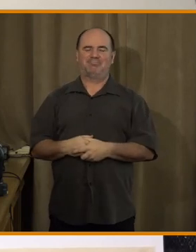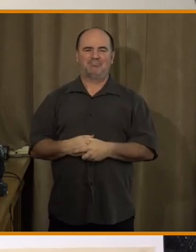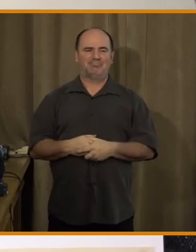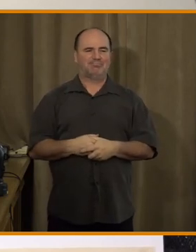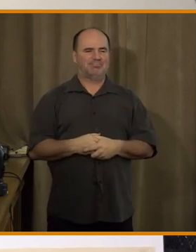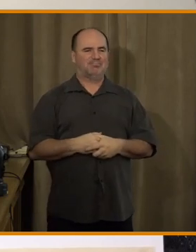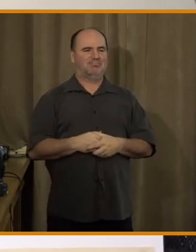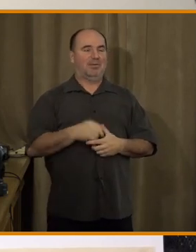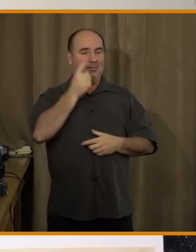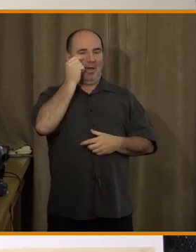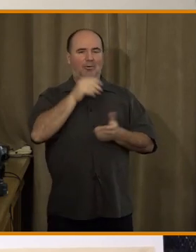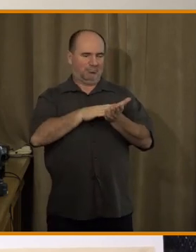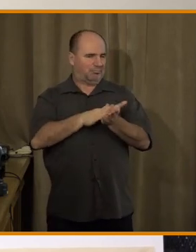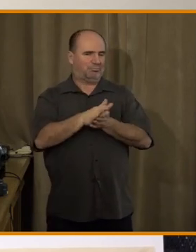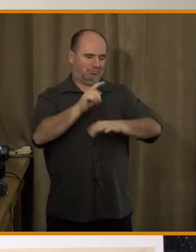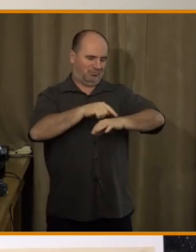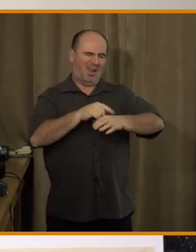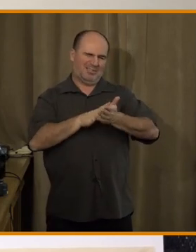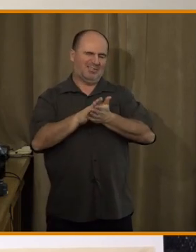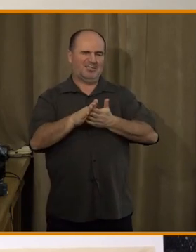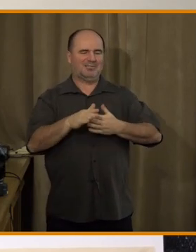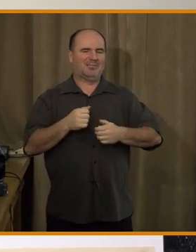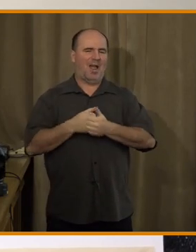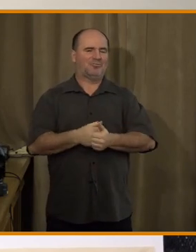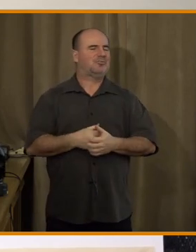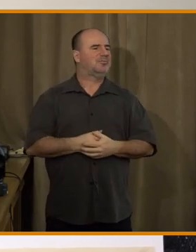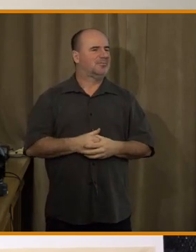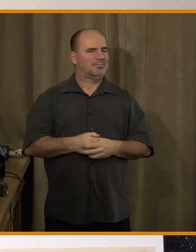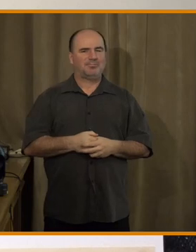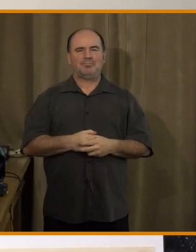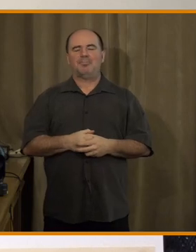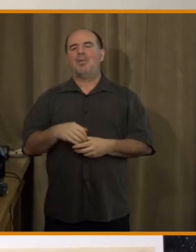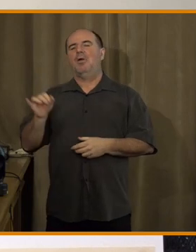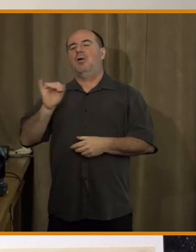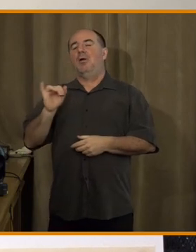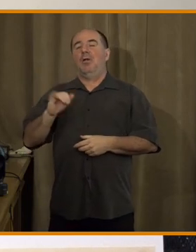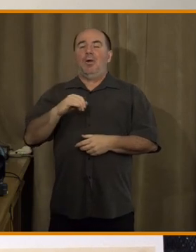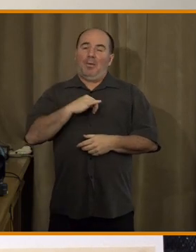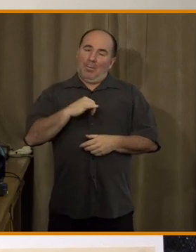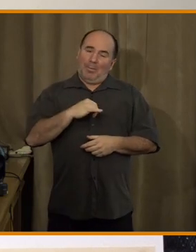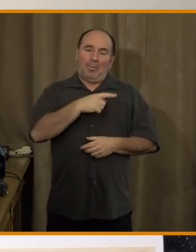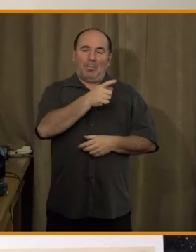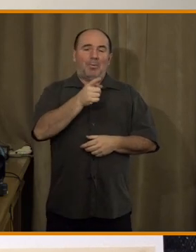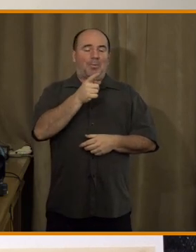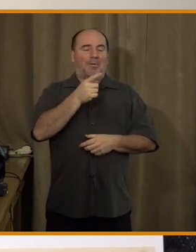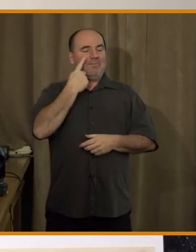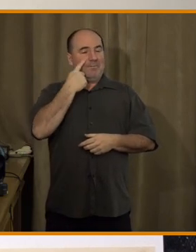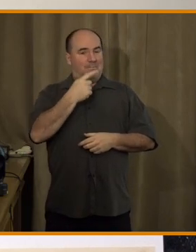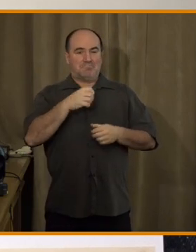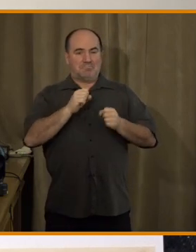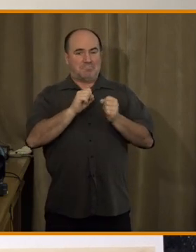protože není zase tak dlouhý, tak prosím, pokud máte někdo dotaz, tak budeme rádi. Případně určitě vidím tady zástupce mnoha médií,